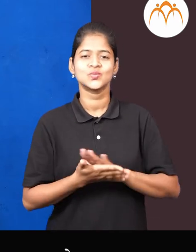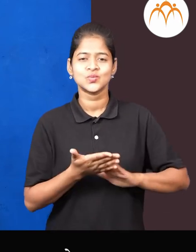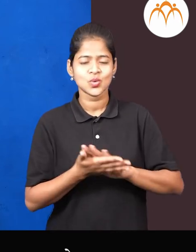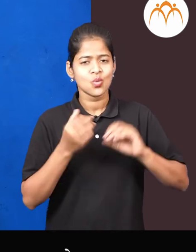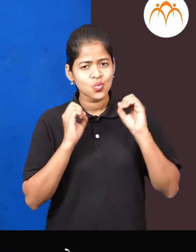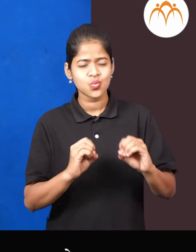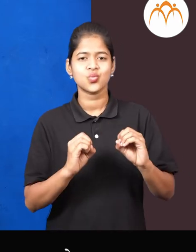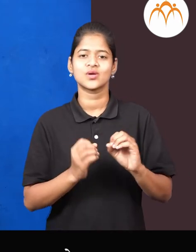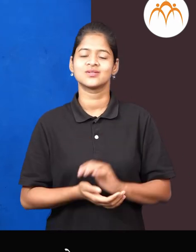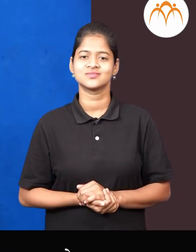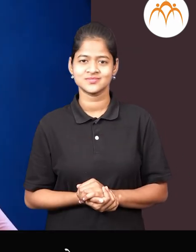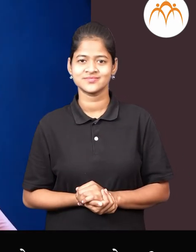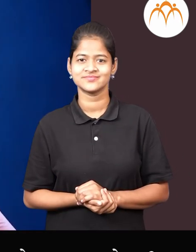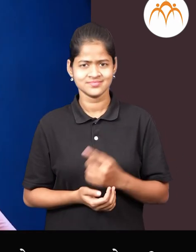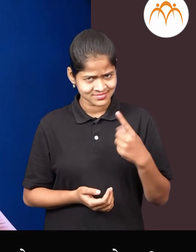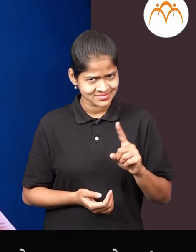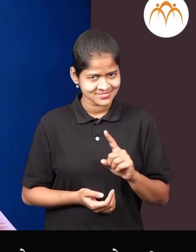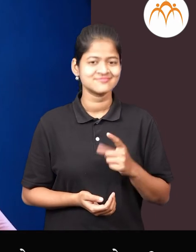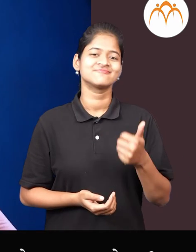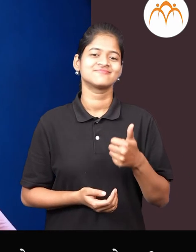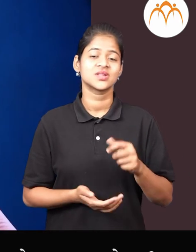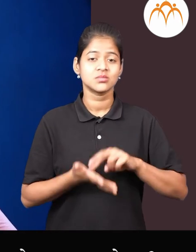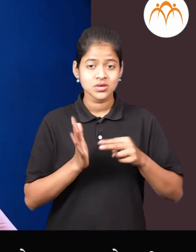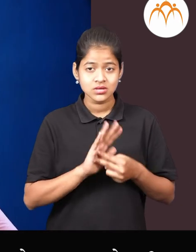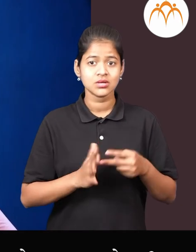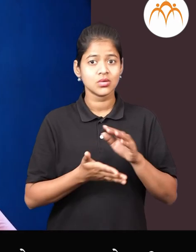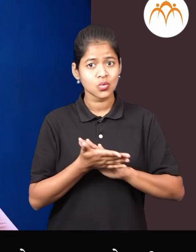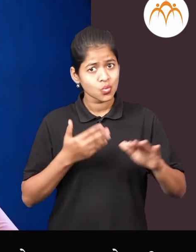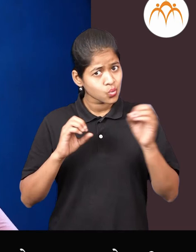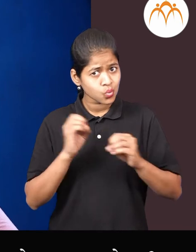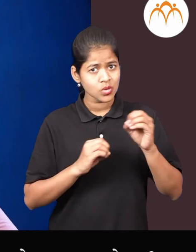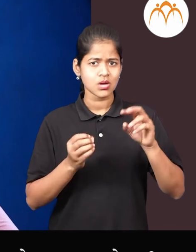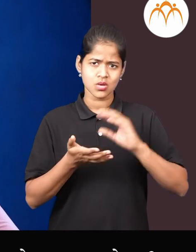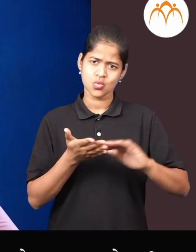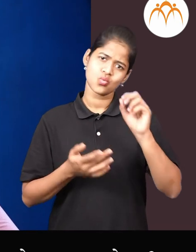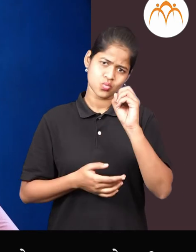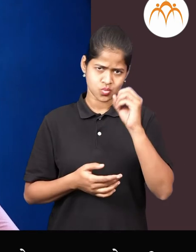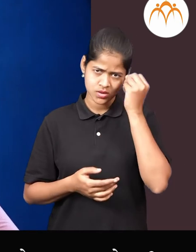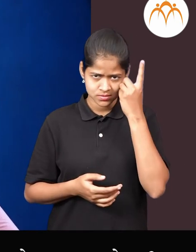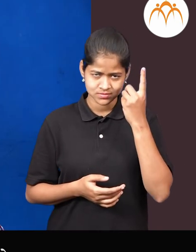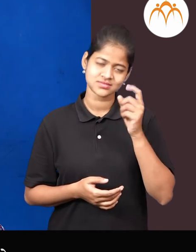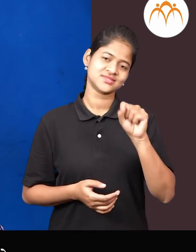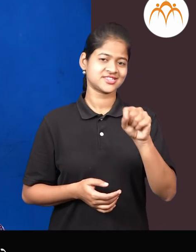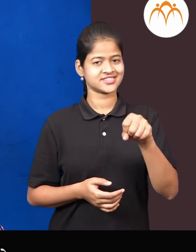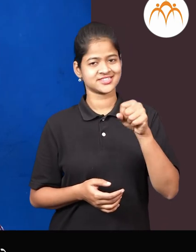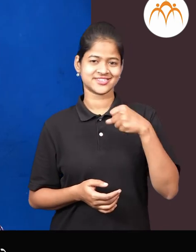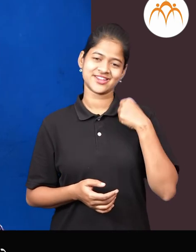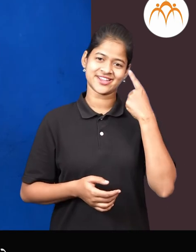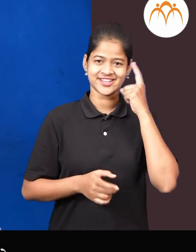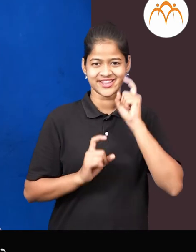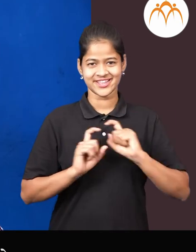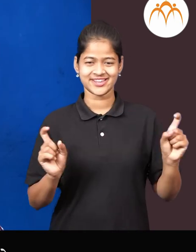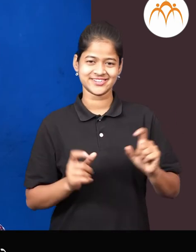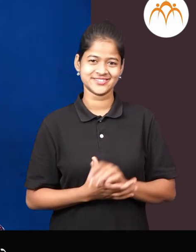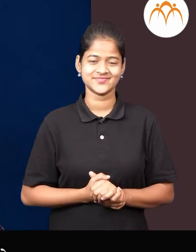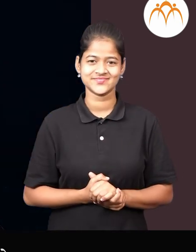मंझे शुन्य राते अरे वारागव, हे काही नाही मन्जे शुन्य, तुला कर्ला न? हो, आता